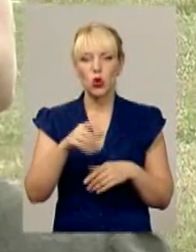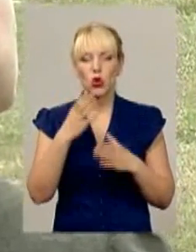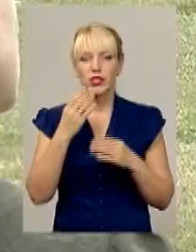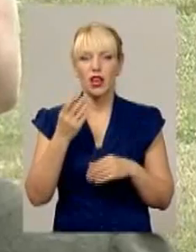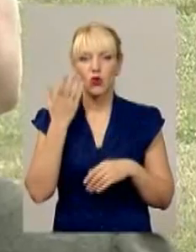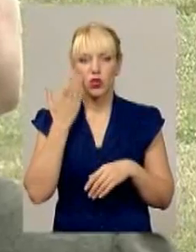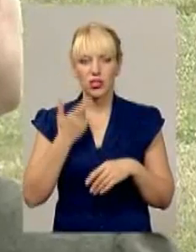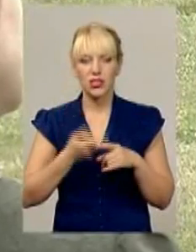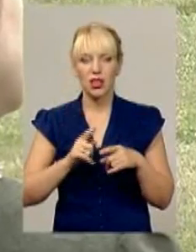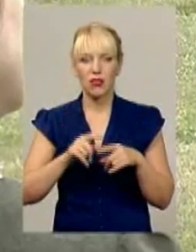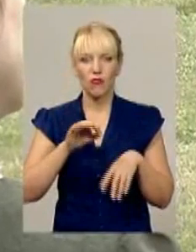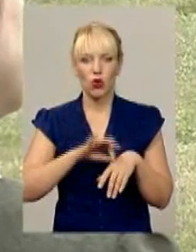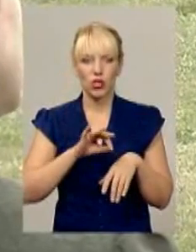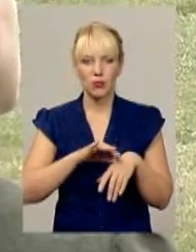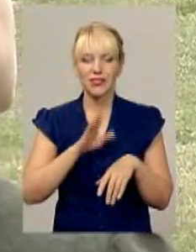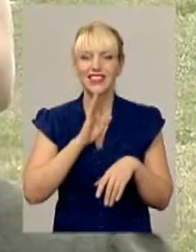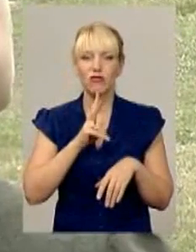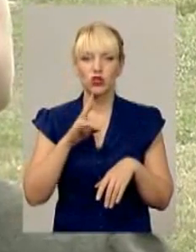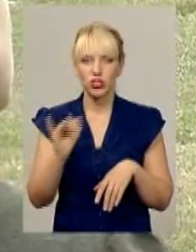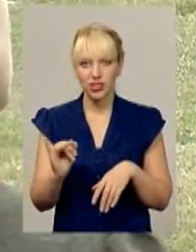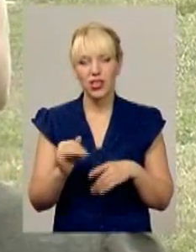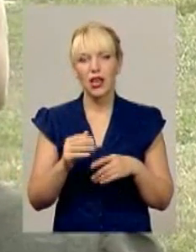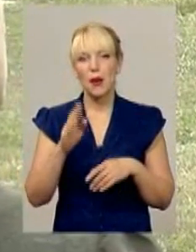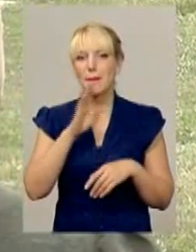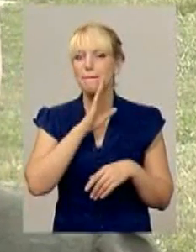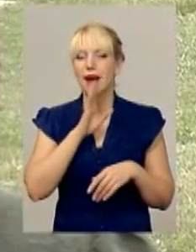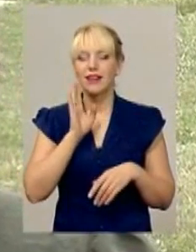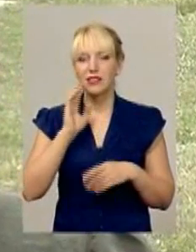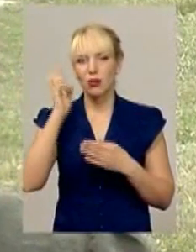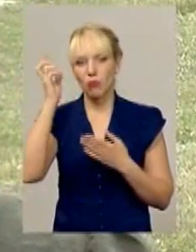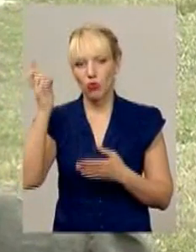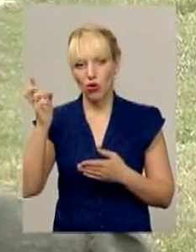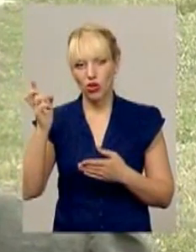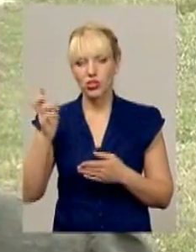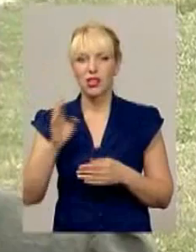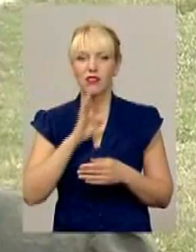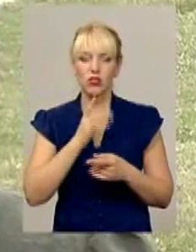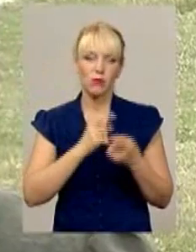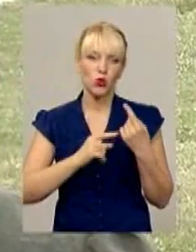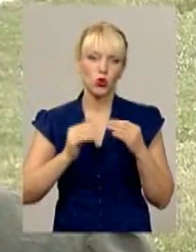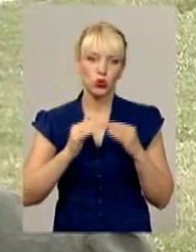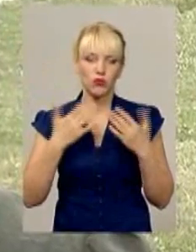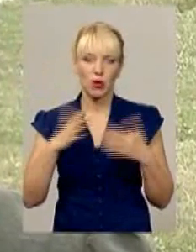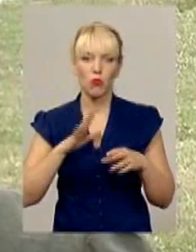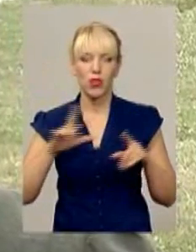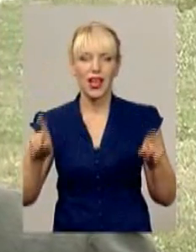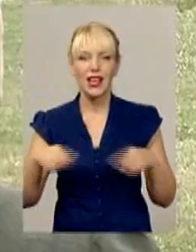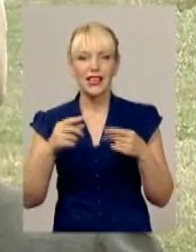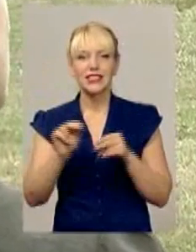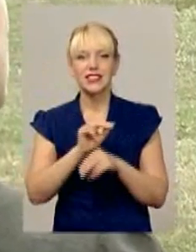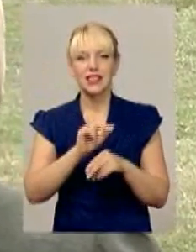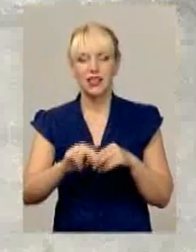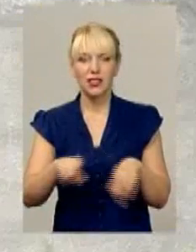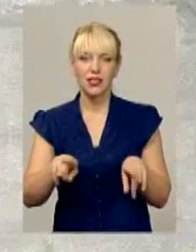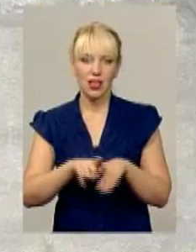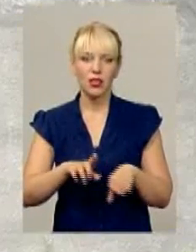хвороба людини сталася, то вона, матір Божа, дівчина прийшла додому і вже була ісцилена. Це, дійсно, були